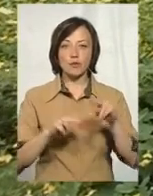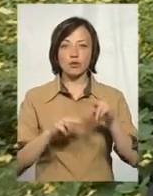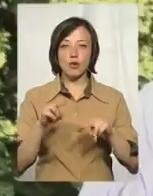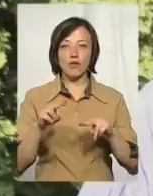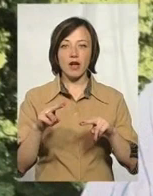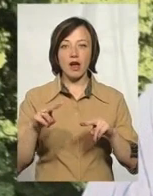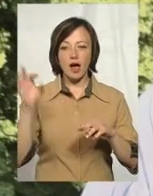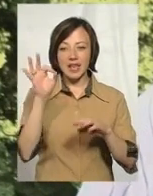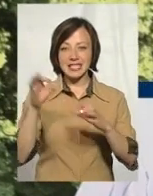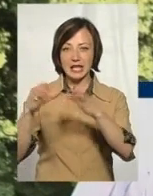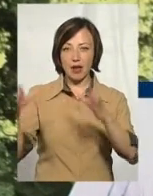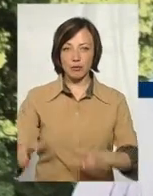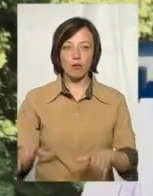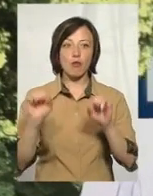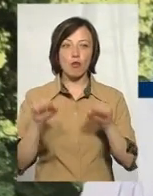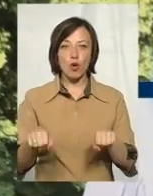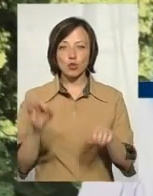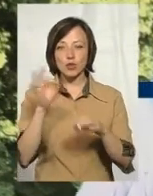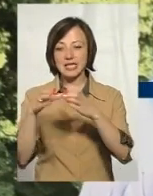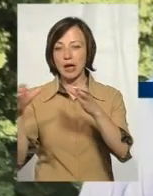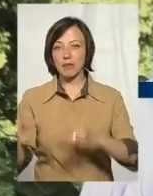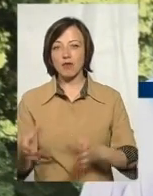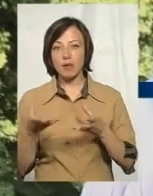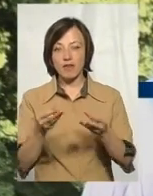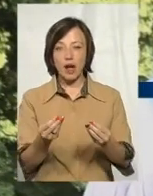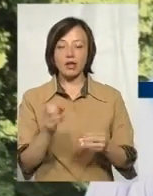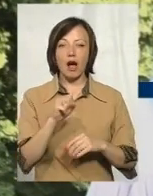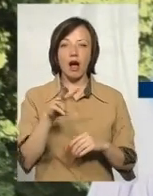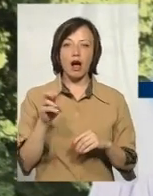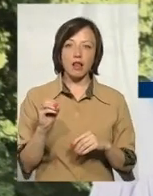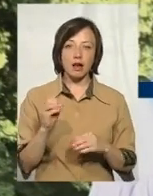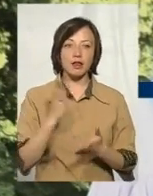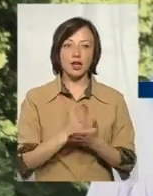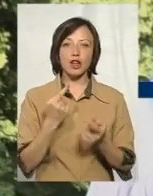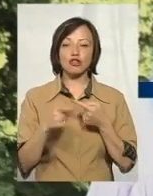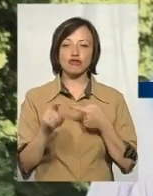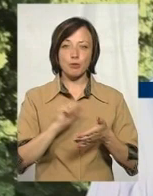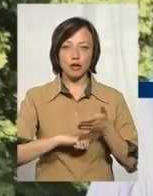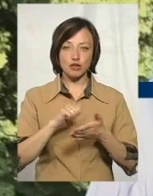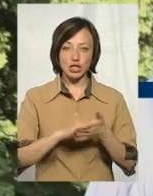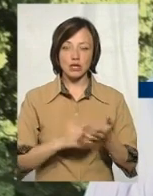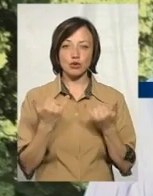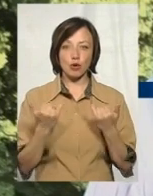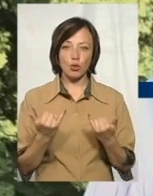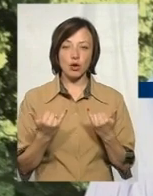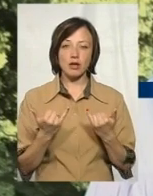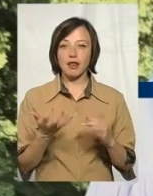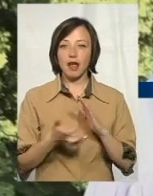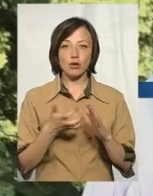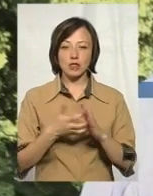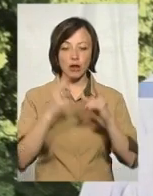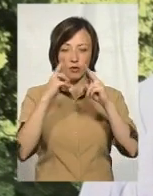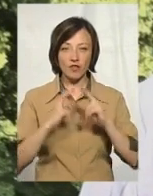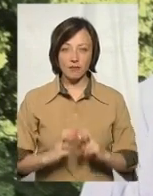септівків. Можливо, септики можуть впливати, якщо там вони не герметичні, але є інші якісь чинники, які сьогодні ще недостатньо